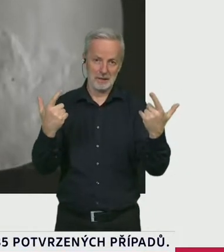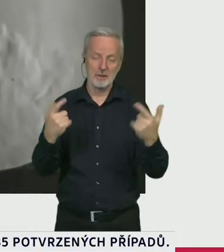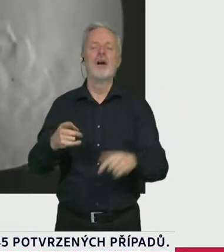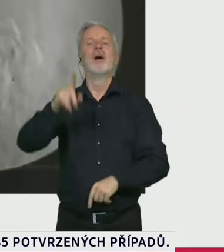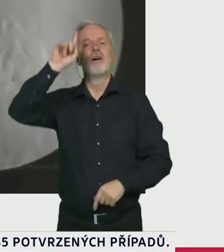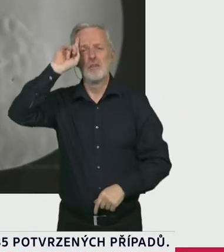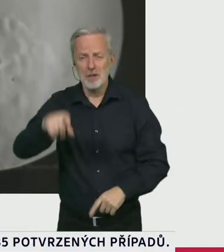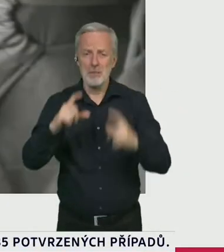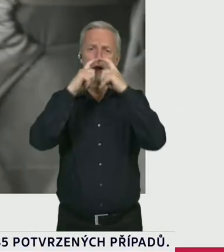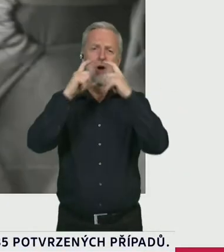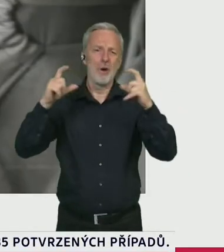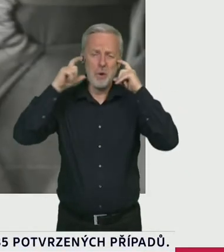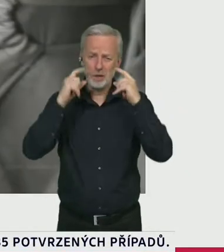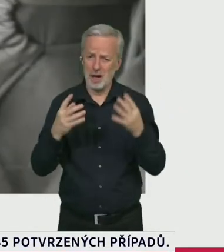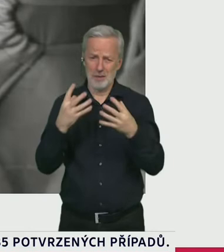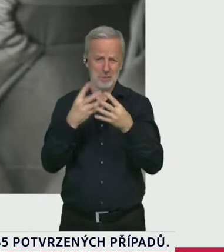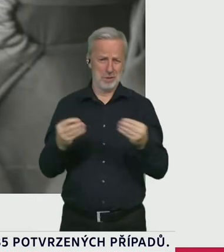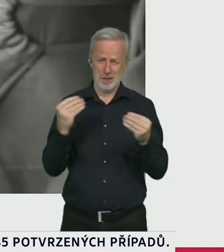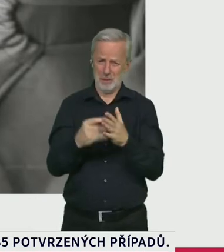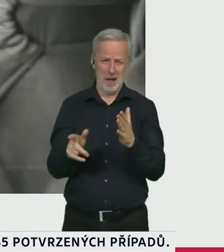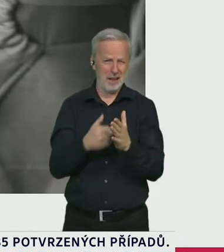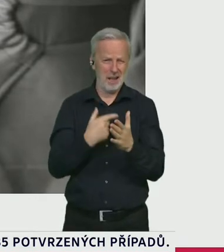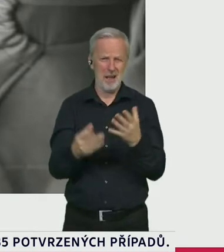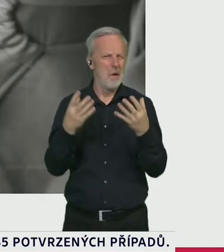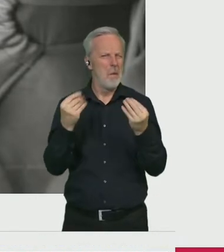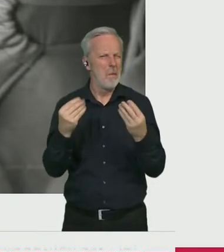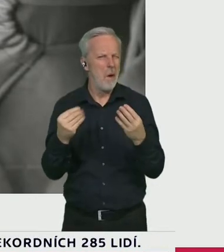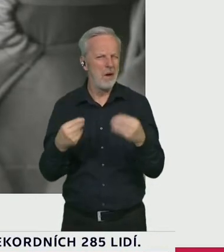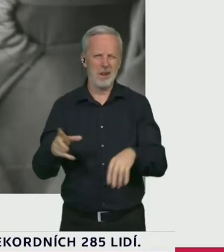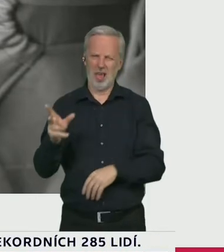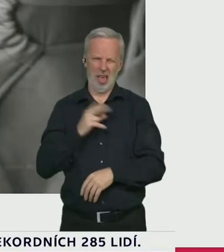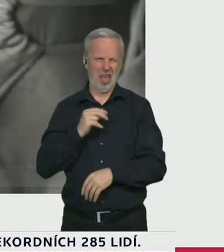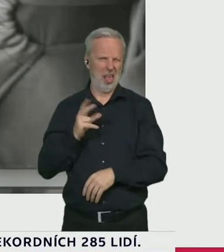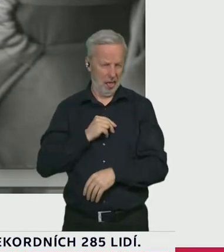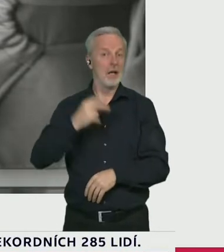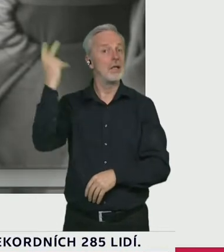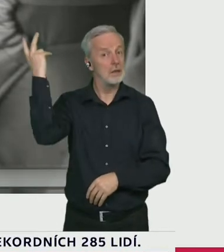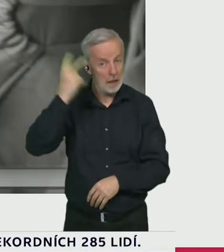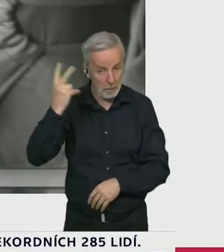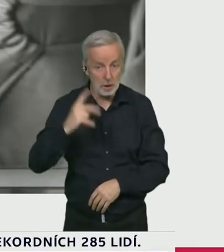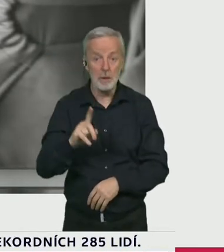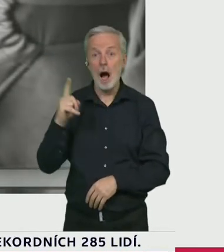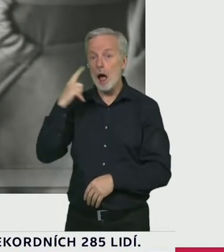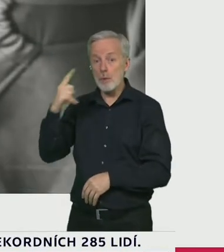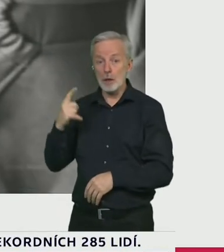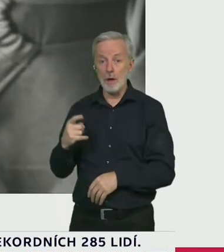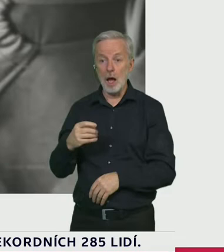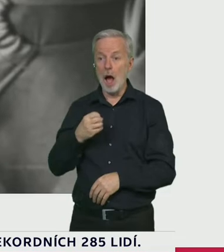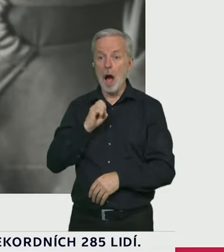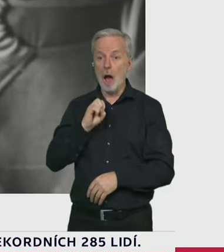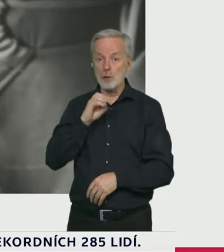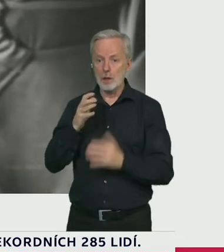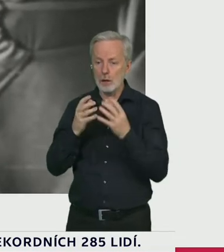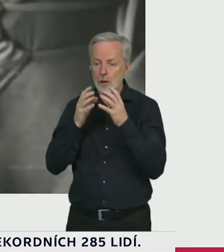dobře. Mohou být spocené a mokré, dobře. Ale dělají toto, přesně toto.